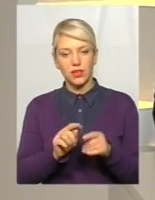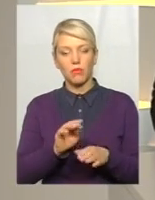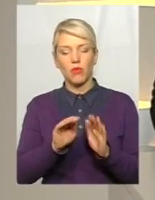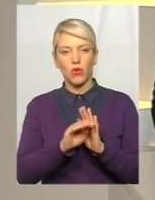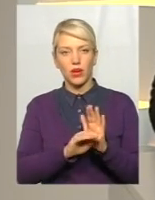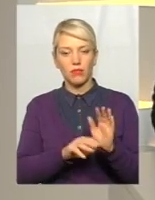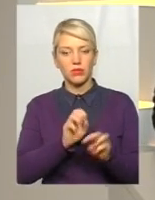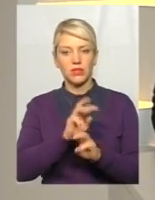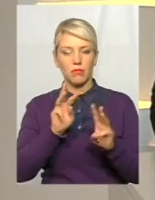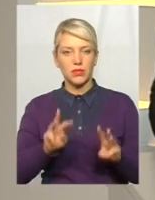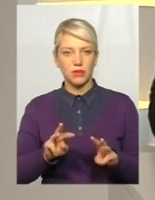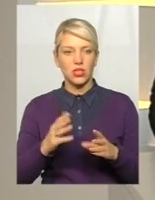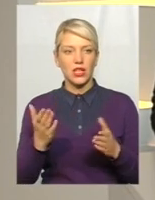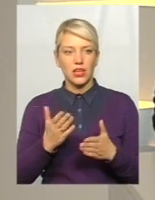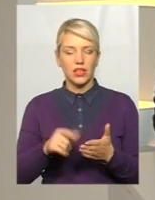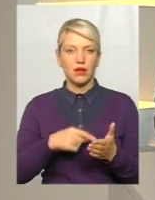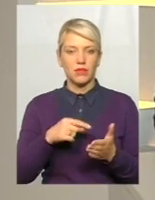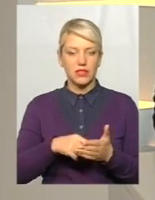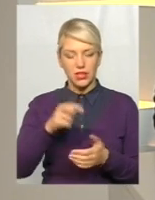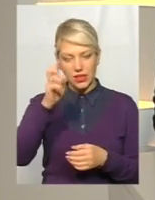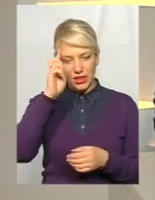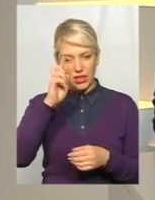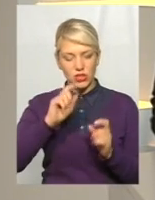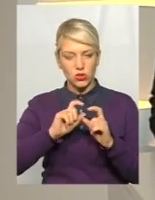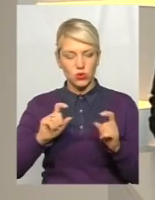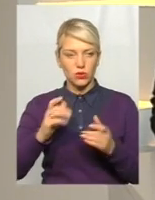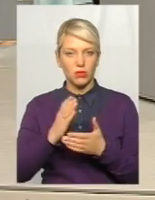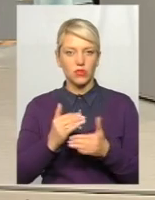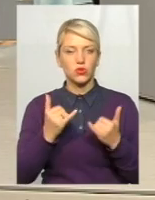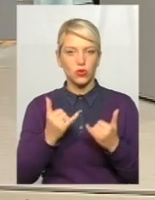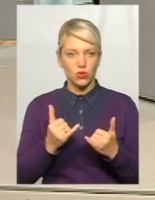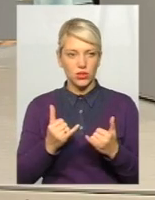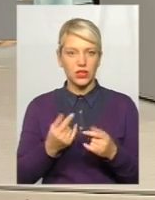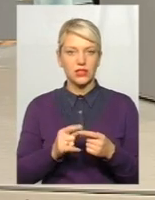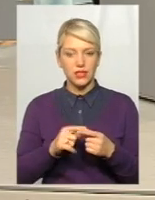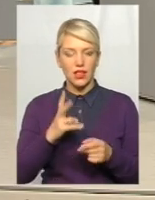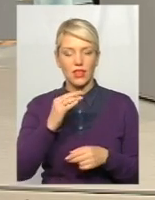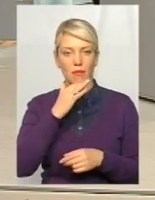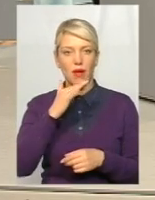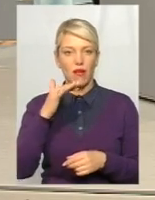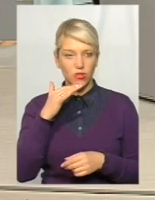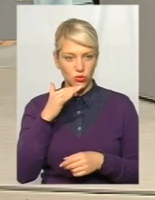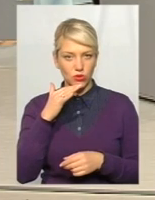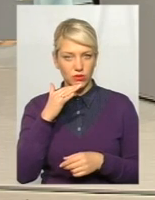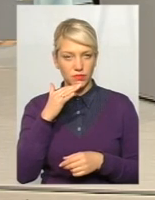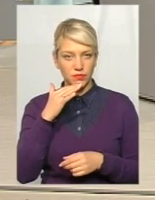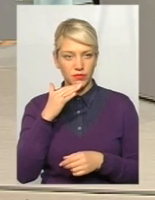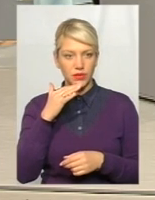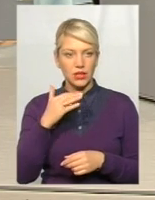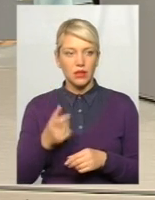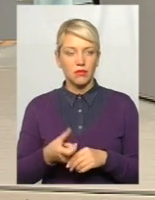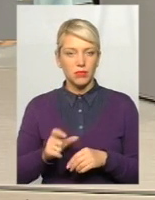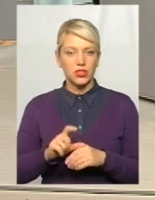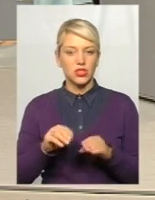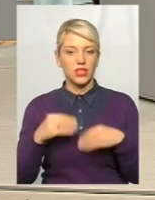забезпеченням, яке місто, держструктури мають сьогодні, це набагато більше